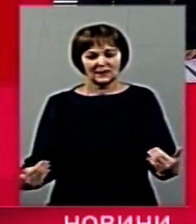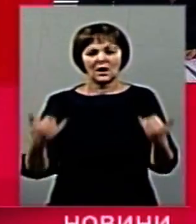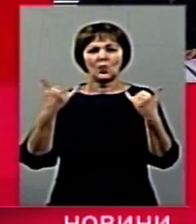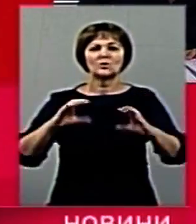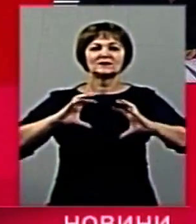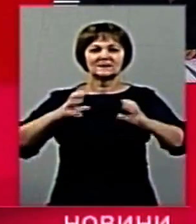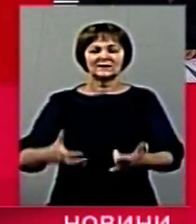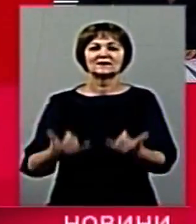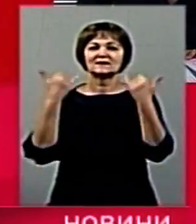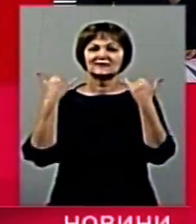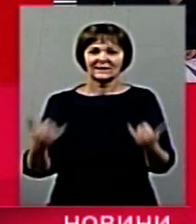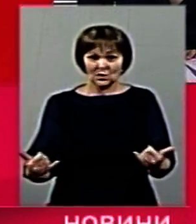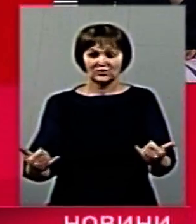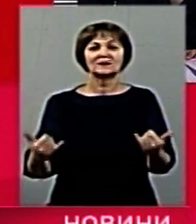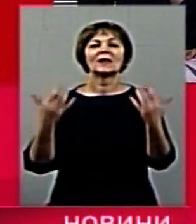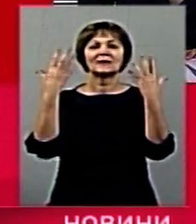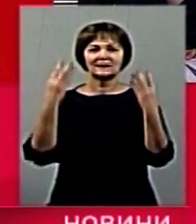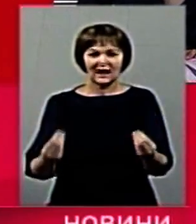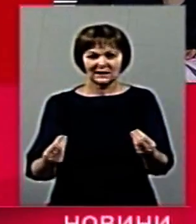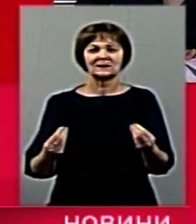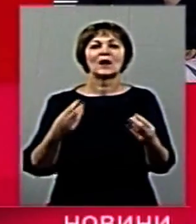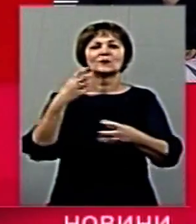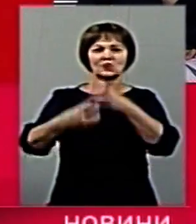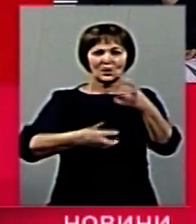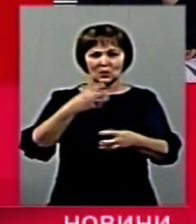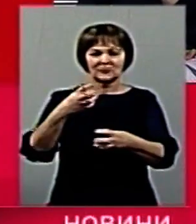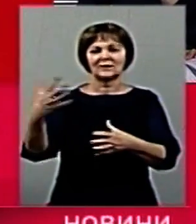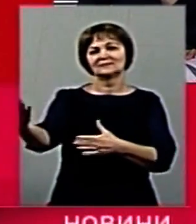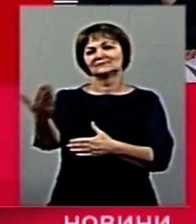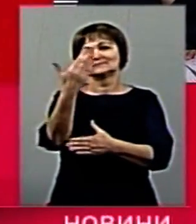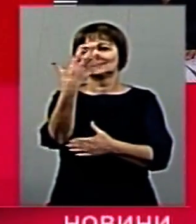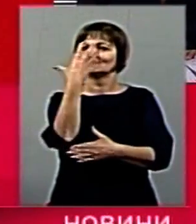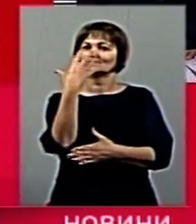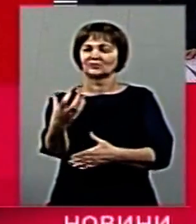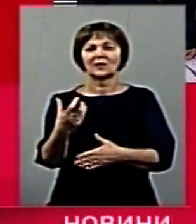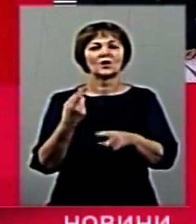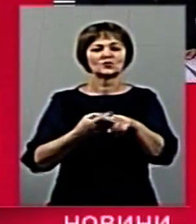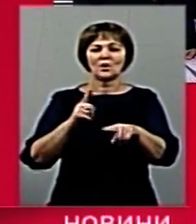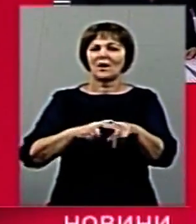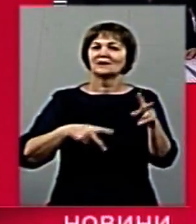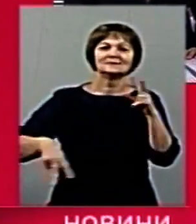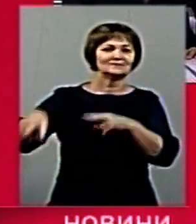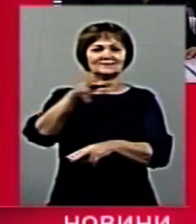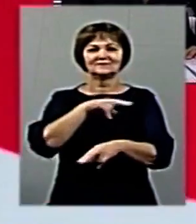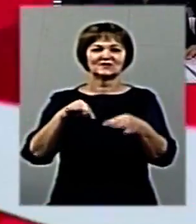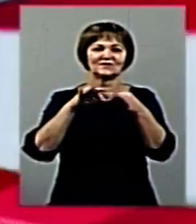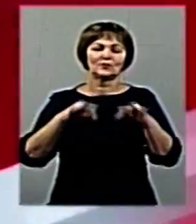світі сьогодні Міжнародний день селфі. Житомирський краєзнавчий музей приєднався до селфі-флешмобу, що немає кордонів.